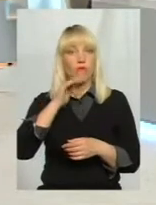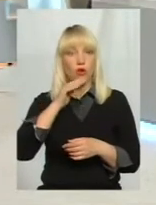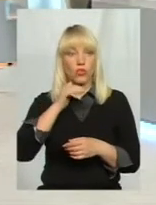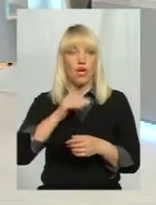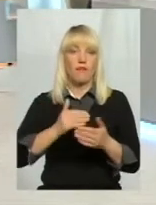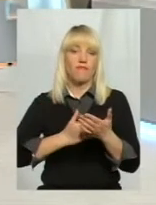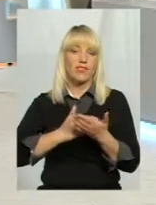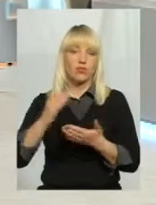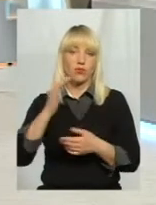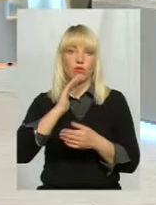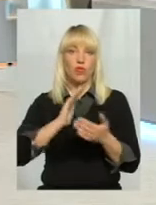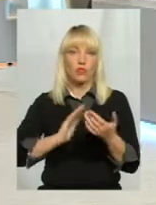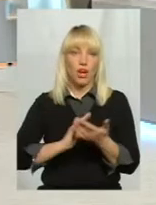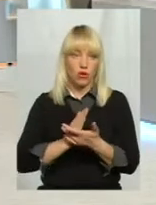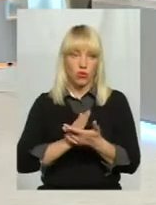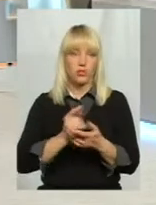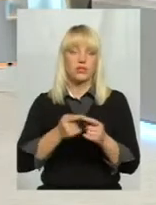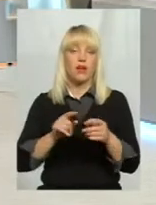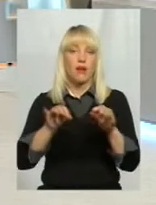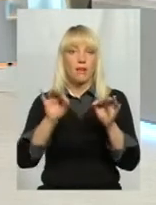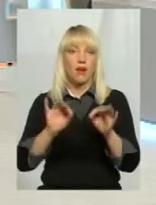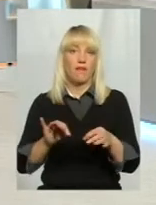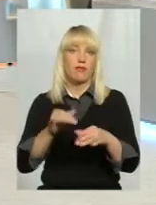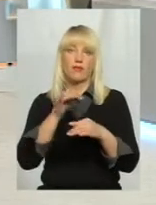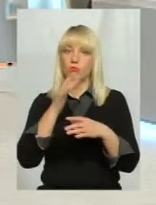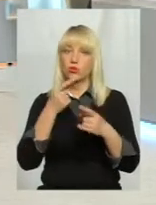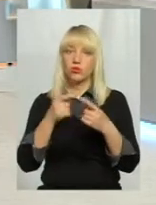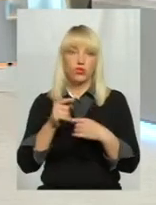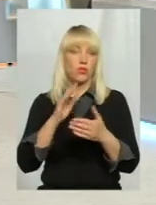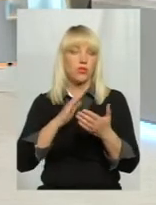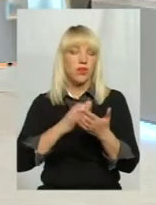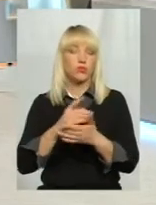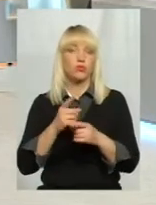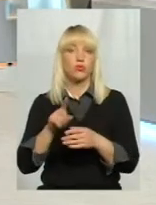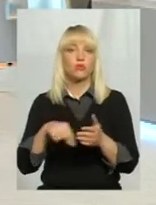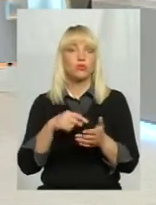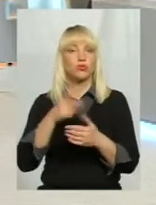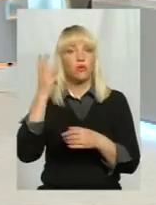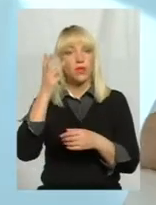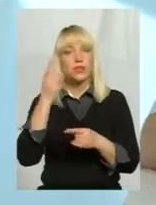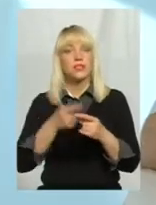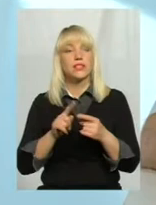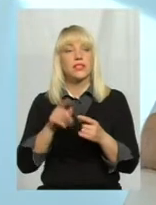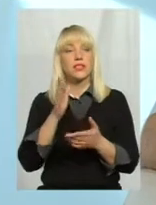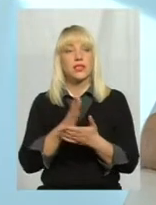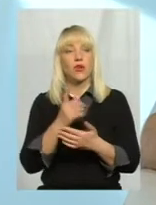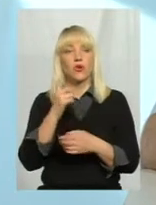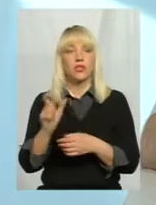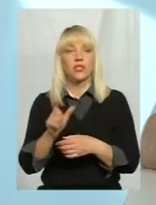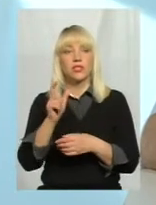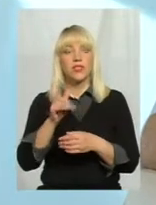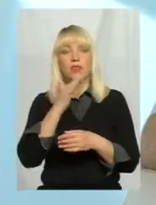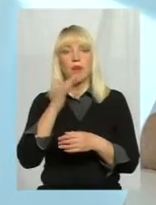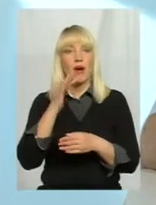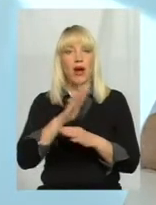високої якості, і це правильно, вона і не може бути іншою якостю, тому що місто Хмельницький, це є один із небагатьох,